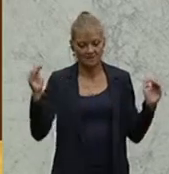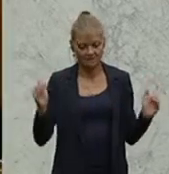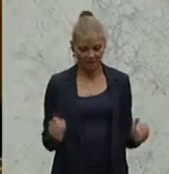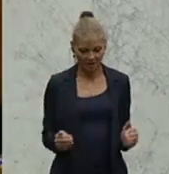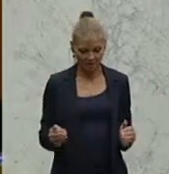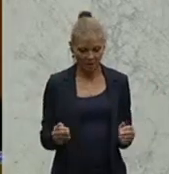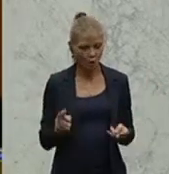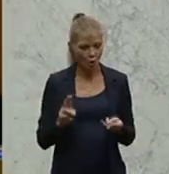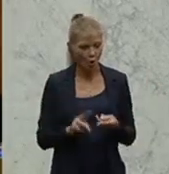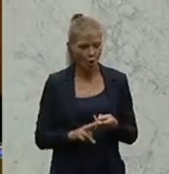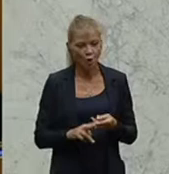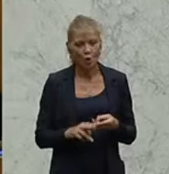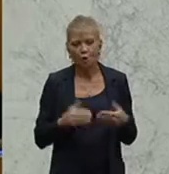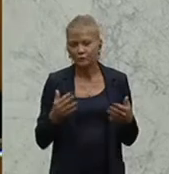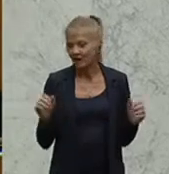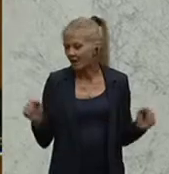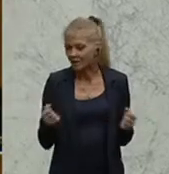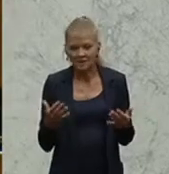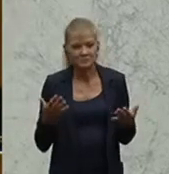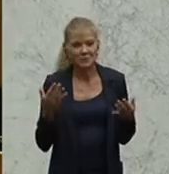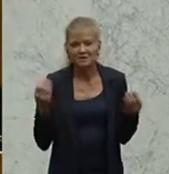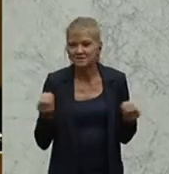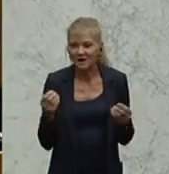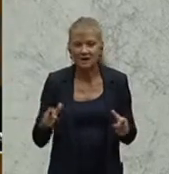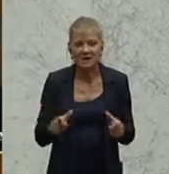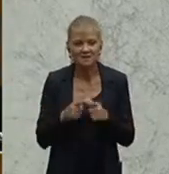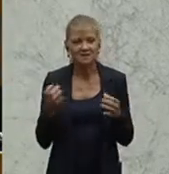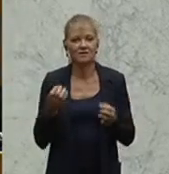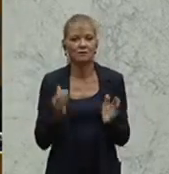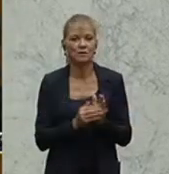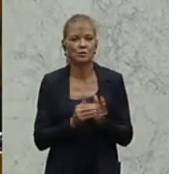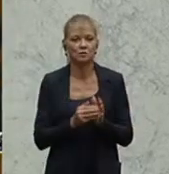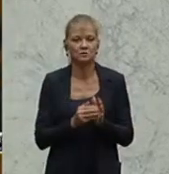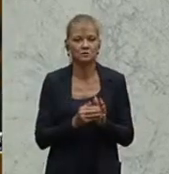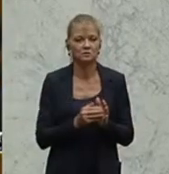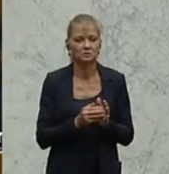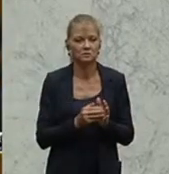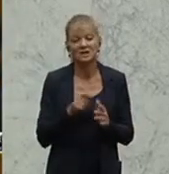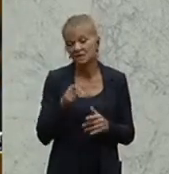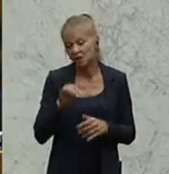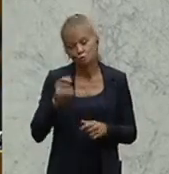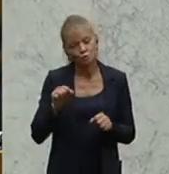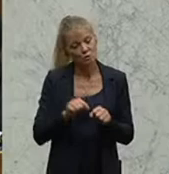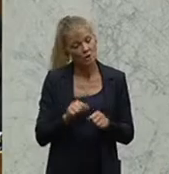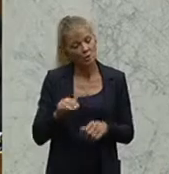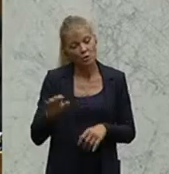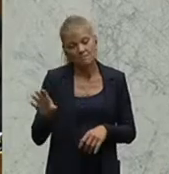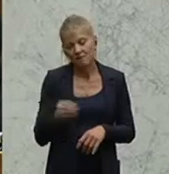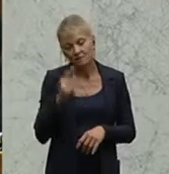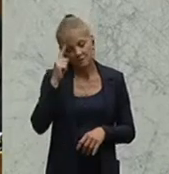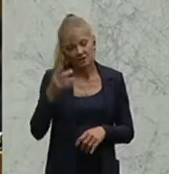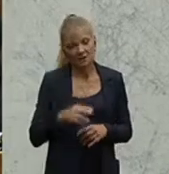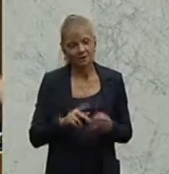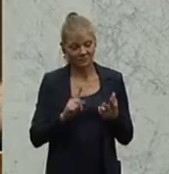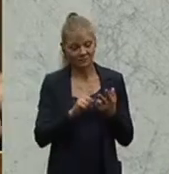und konnte sich dann jene Sachen nicht mehr leisten. Das sind alles Auswüchse, die man zu bedenken hat. Und das Dritte ist, in